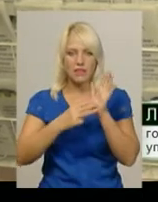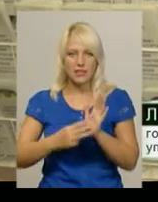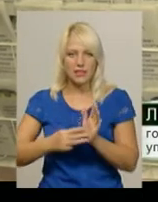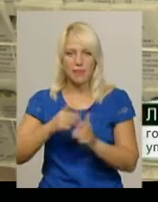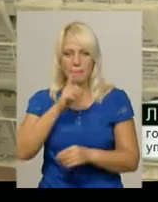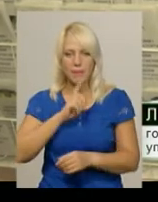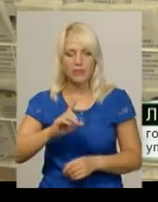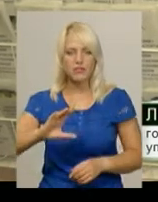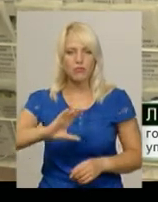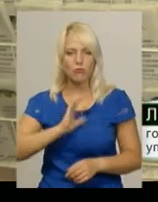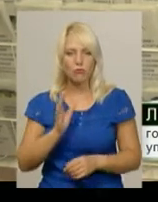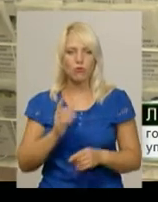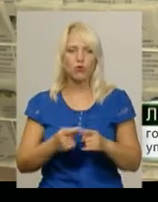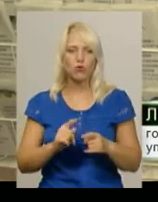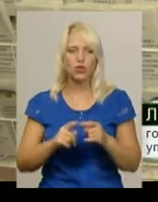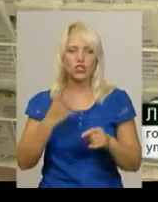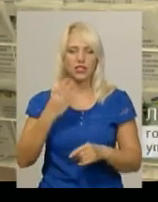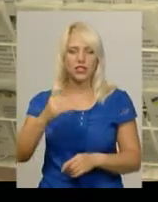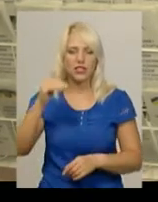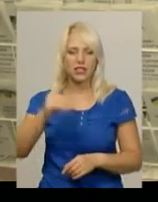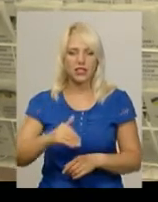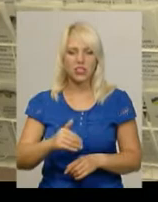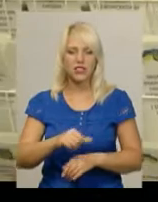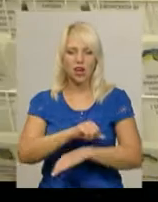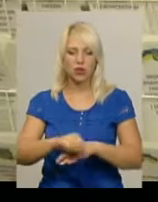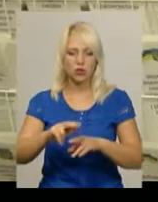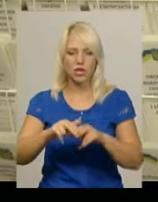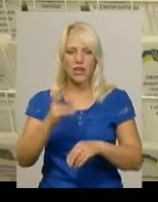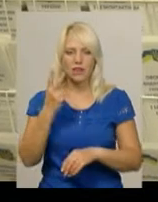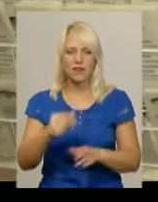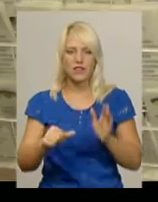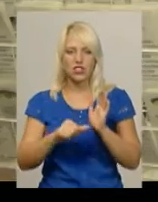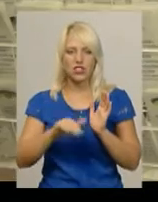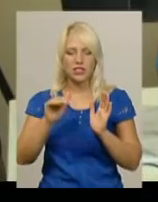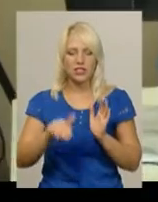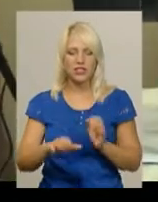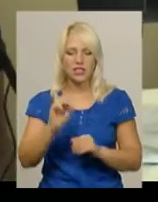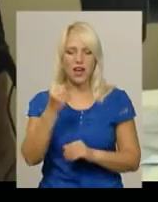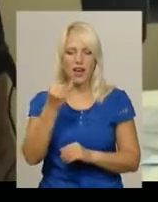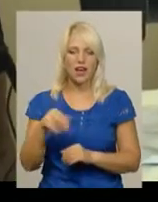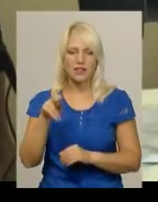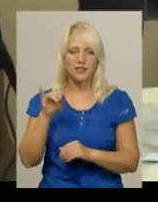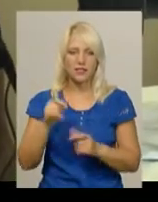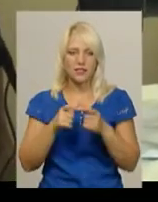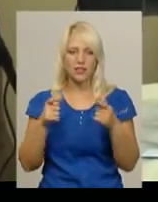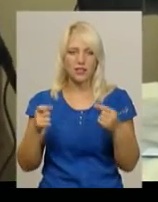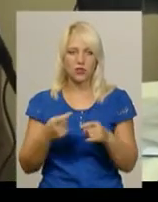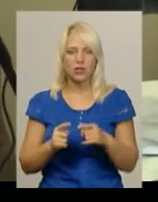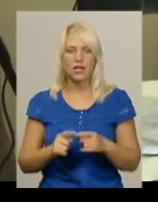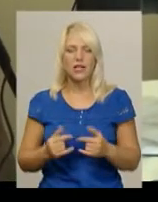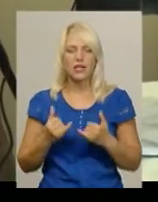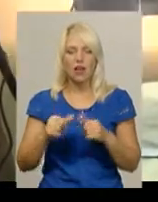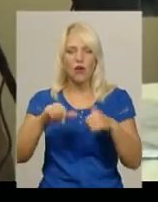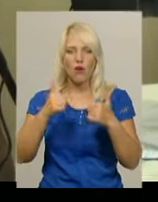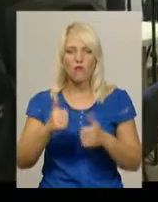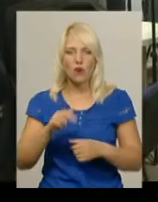оформлено близько 94 тисяч закордонних паспортів і близько 26 тисяч айдікарток. Для відкриття сектору з оформлення біометричних